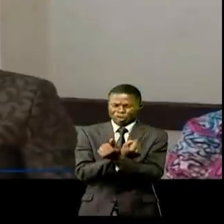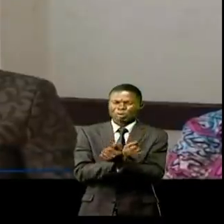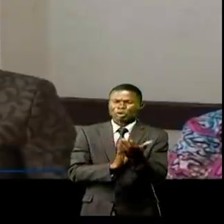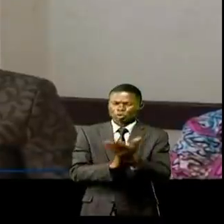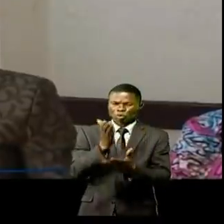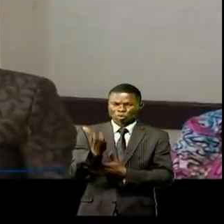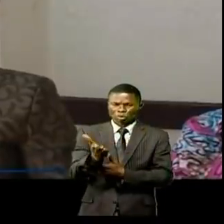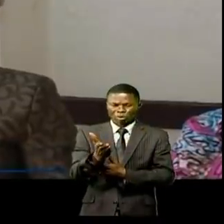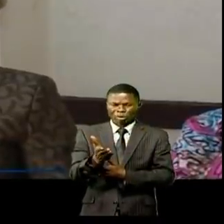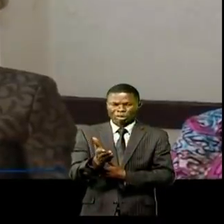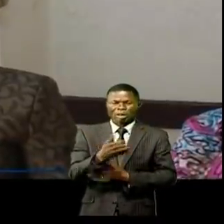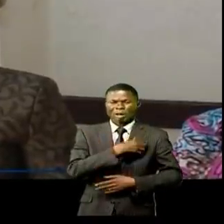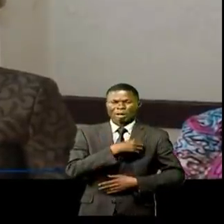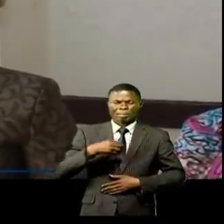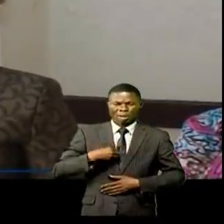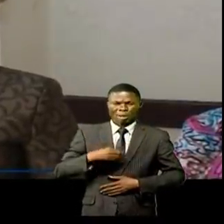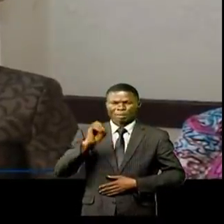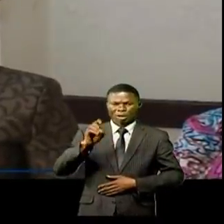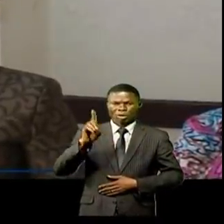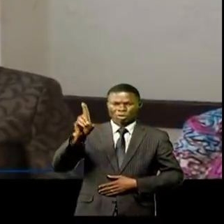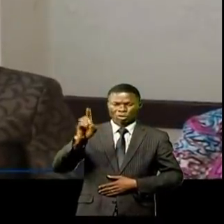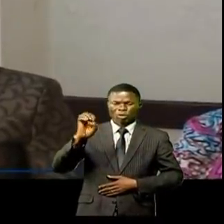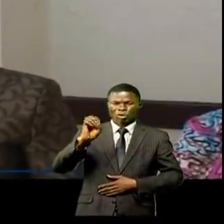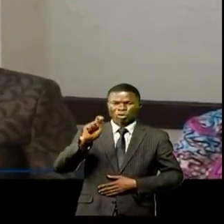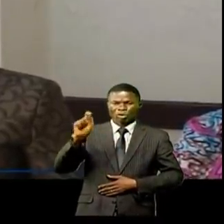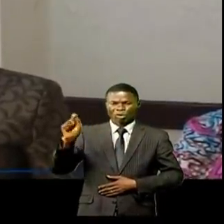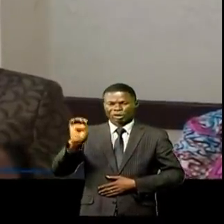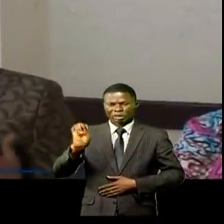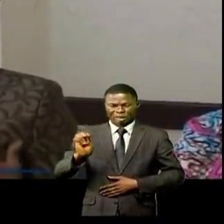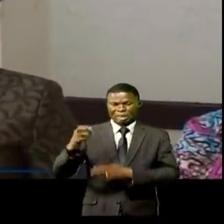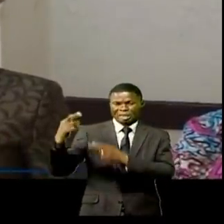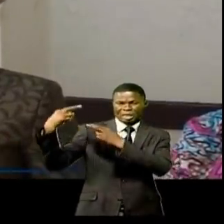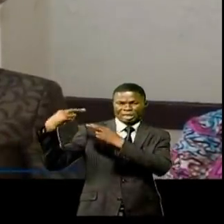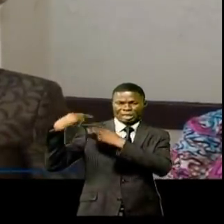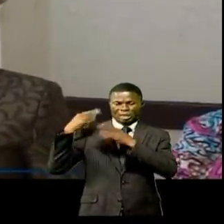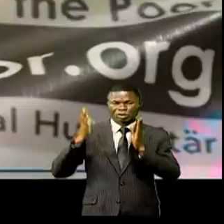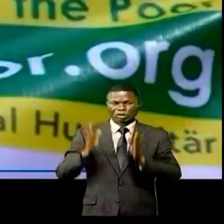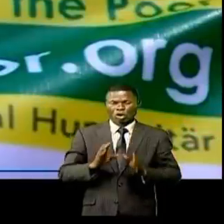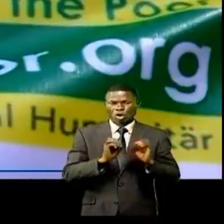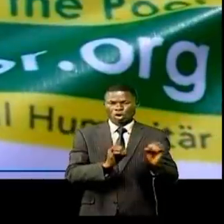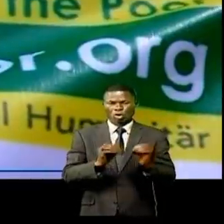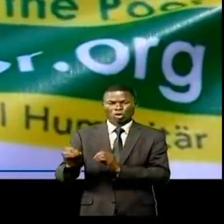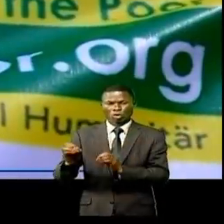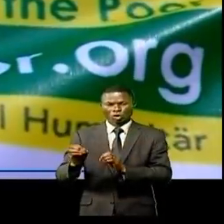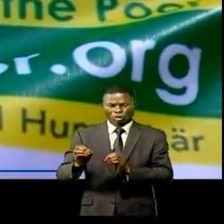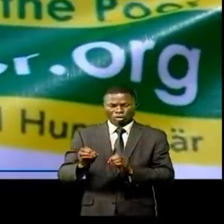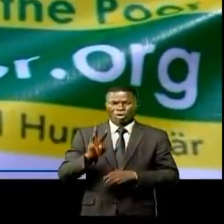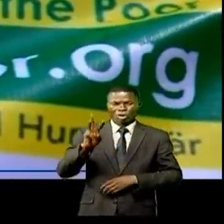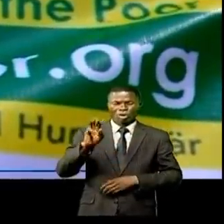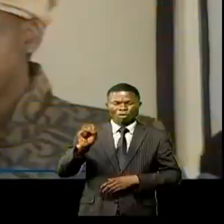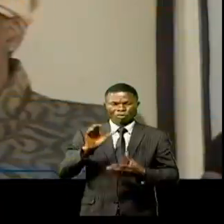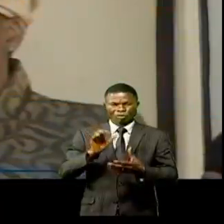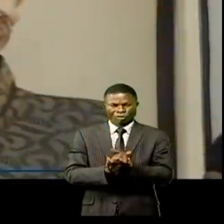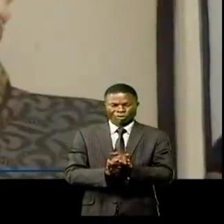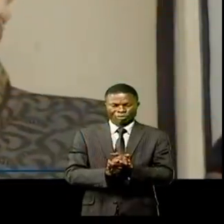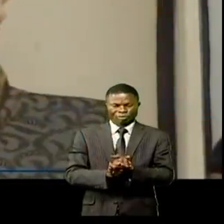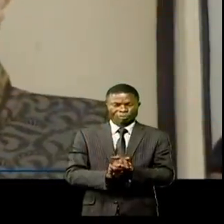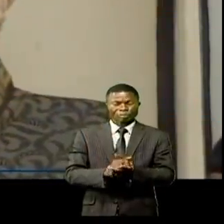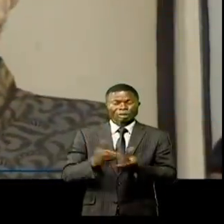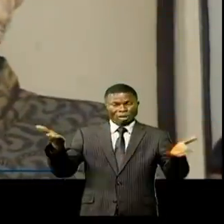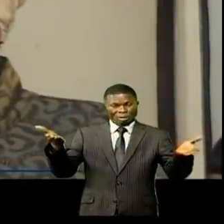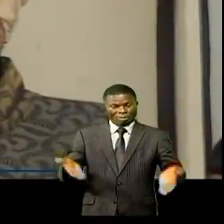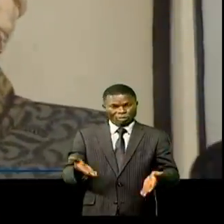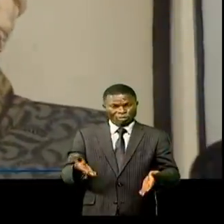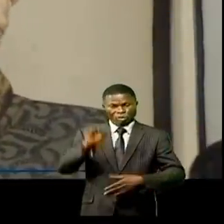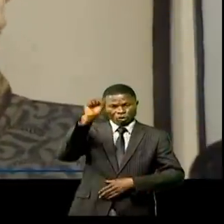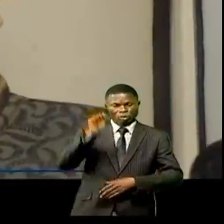Occasion pour Mme Odette Mouzemé-Kaoudouel, responsable de l'organisation des Voice for Poo, de justifier sa présence au